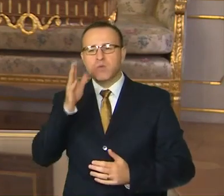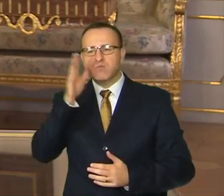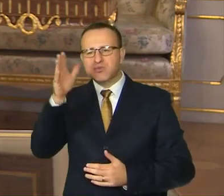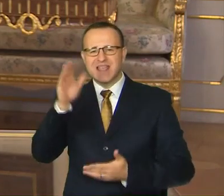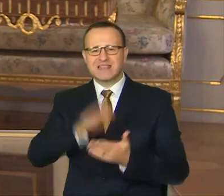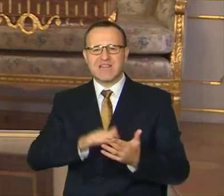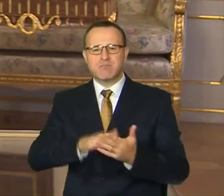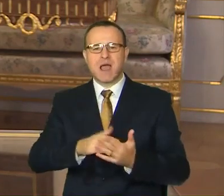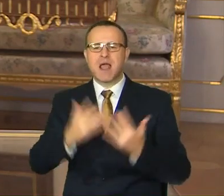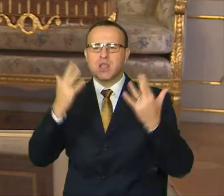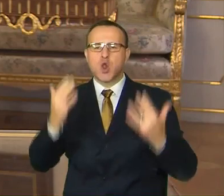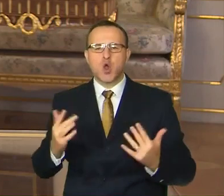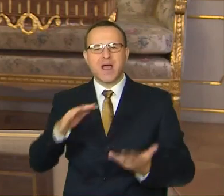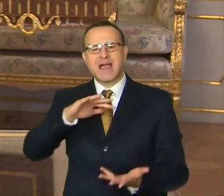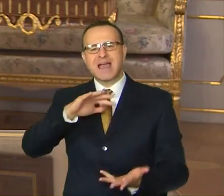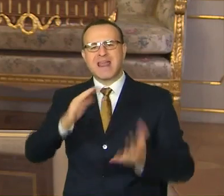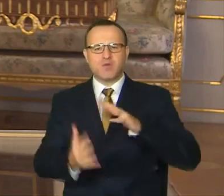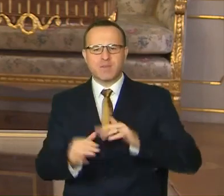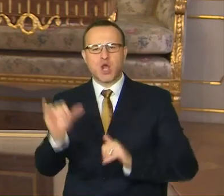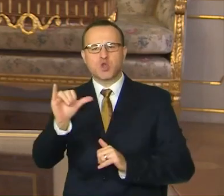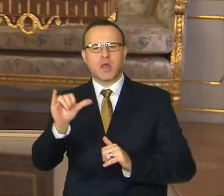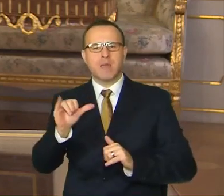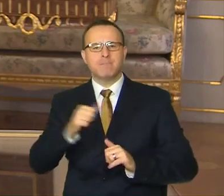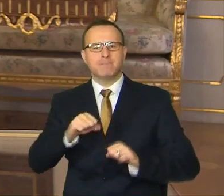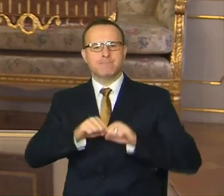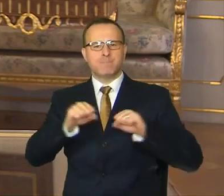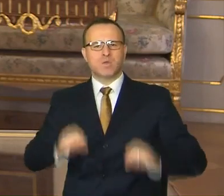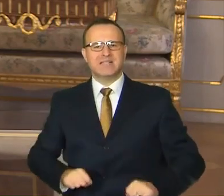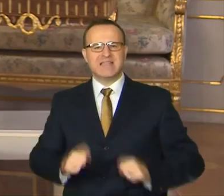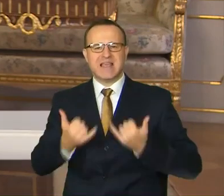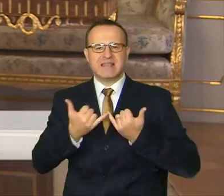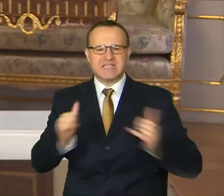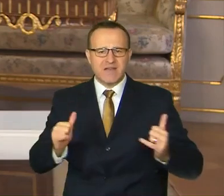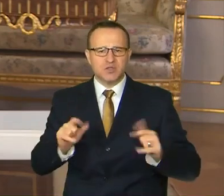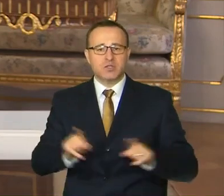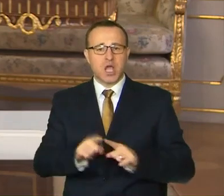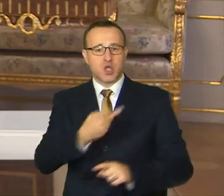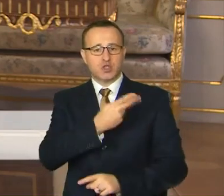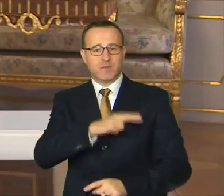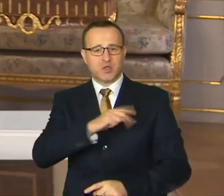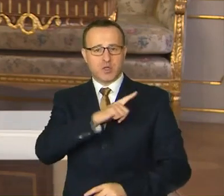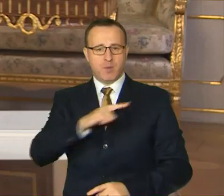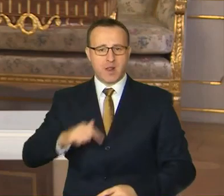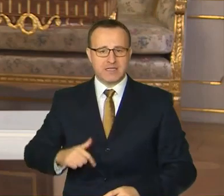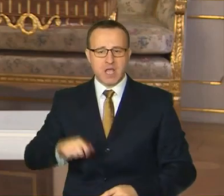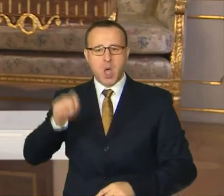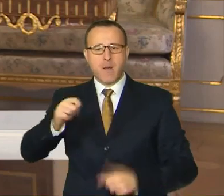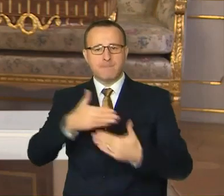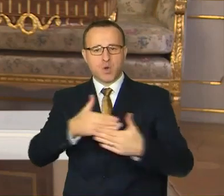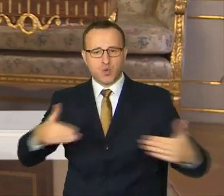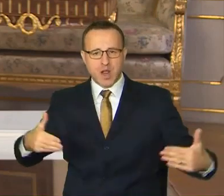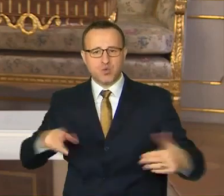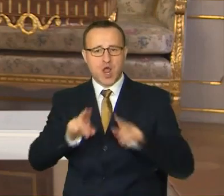treba niekoľko reformných krokov, ktoré posilňa nezávislosť, ale najmä zodpovednosť policie, prokuratúry a súdov.